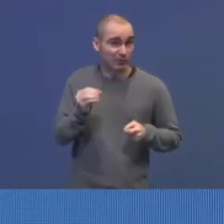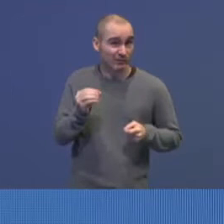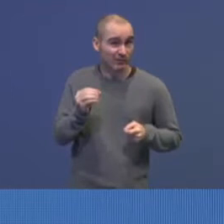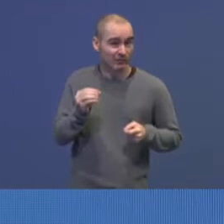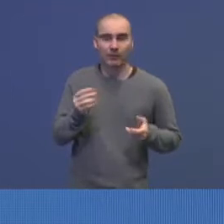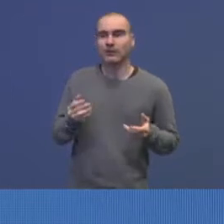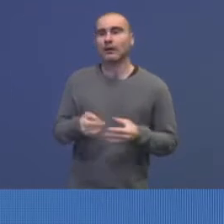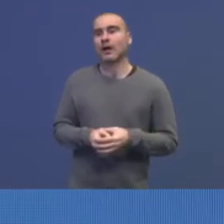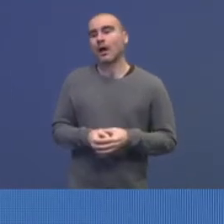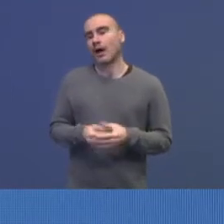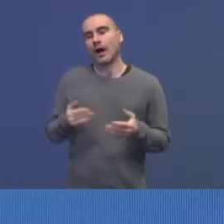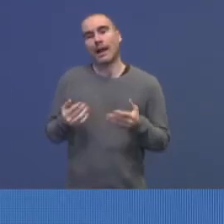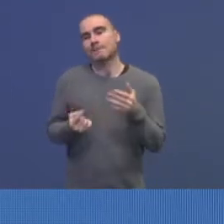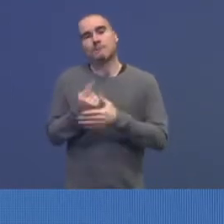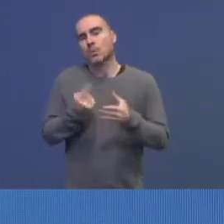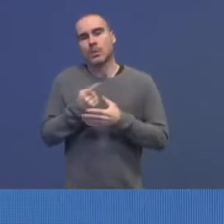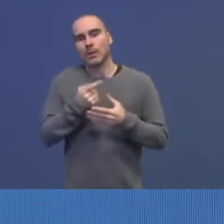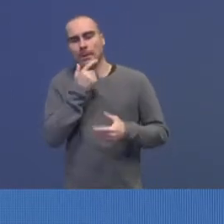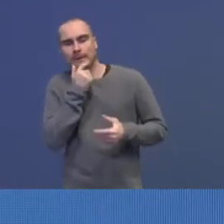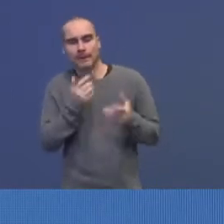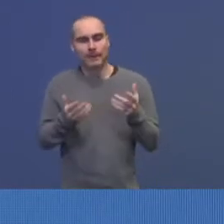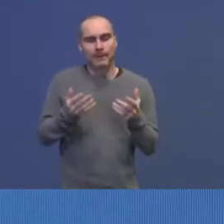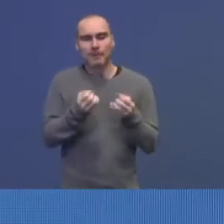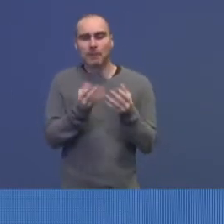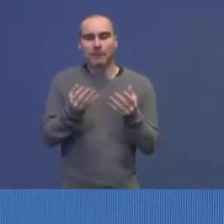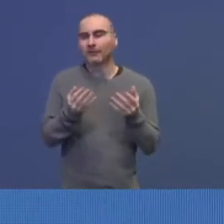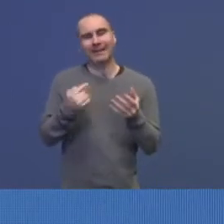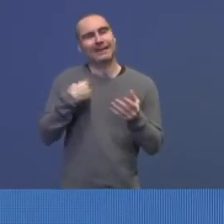Det er egentlig ikke mulig å spekulere på det. Jeg tror det er lite sannsynlig.